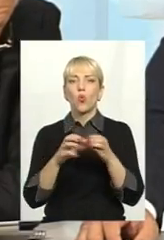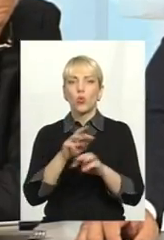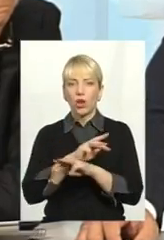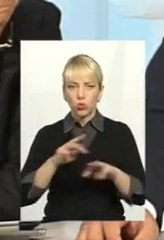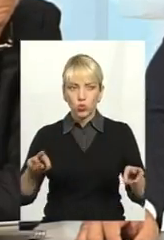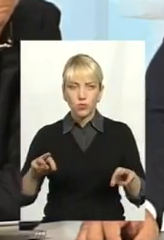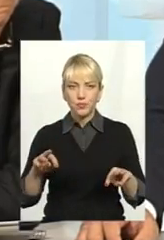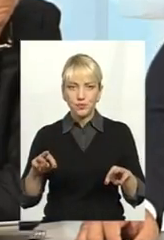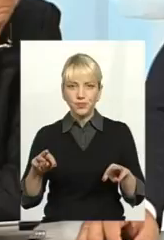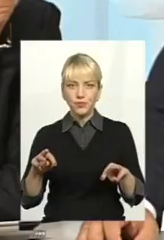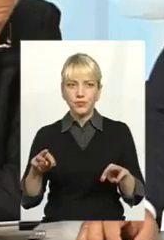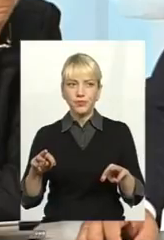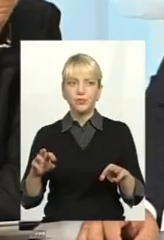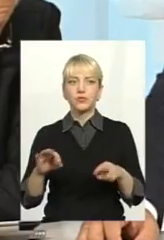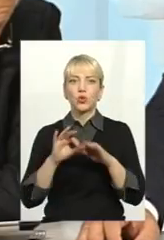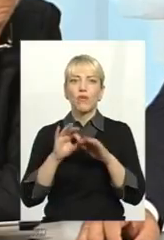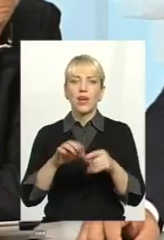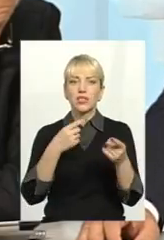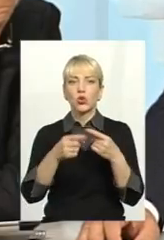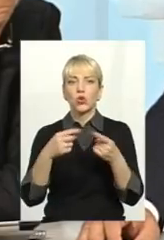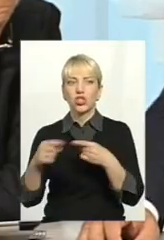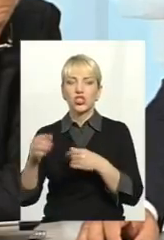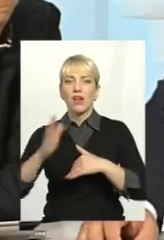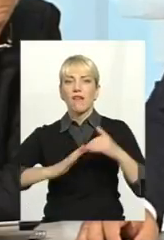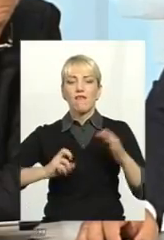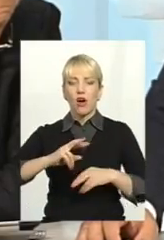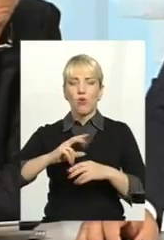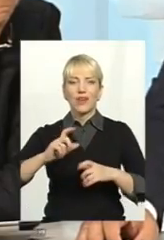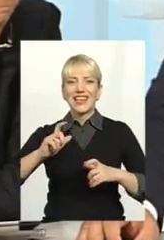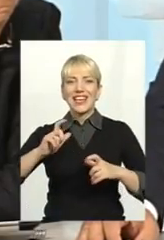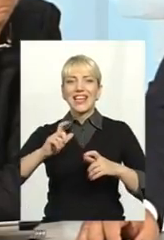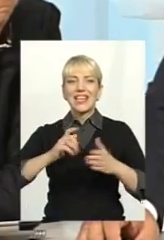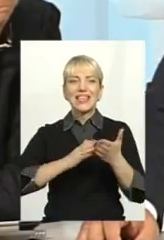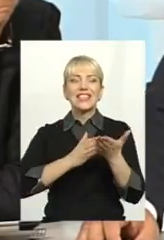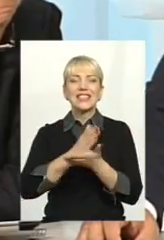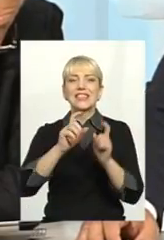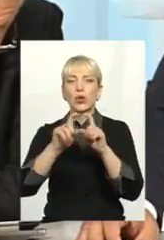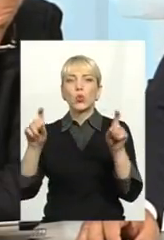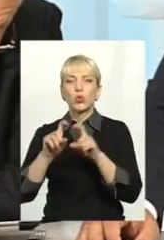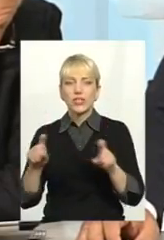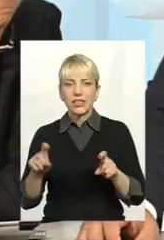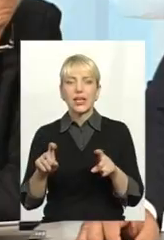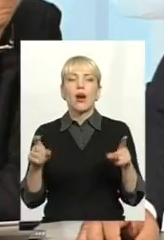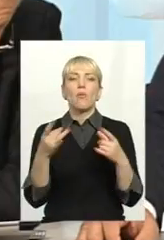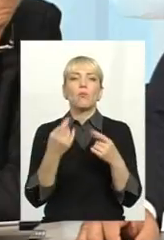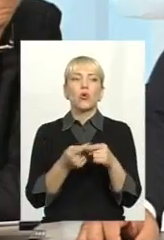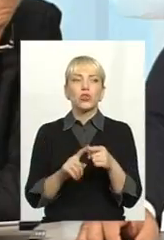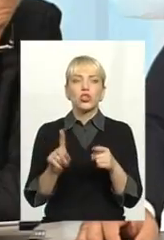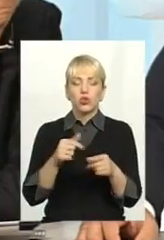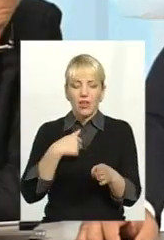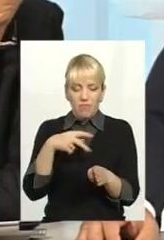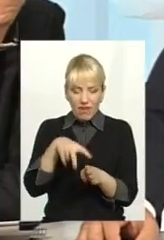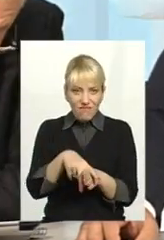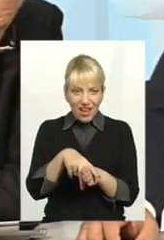інших фахових інституцій про те, що нам нав'язуються